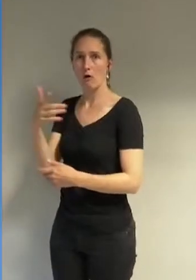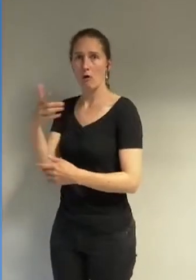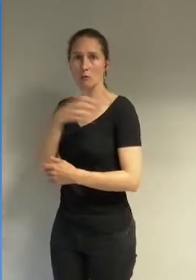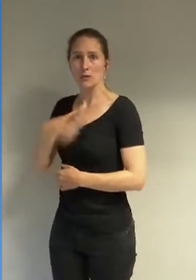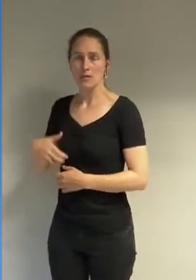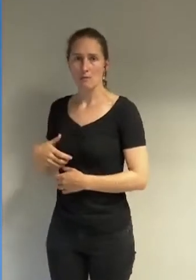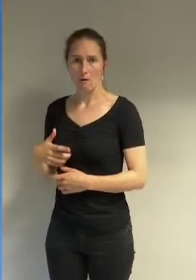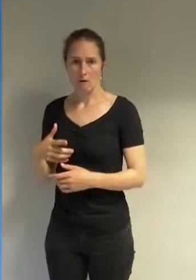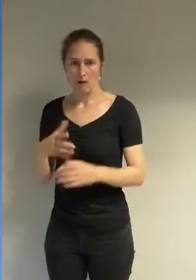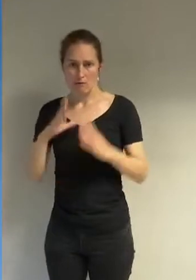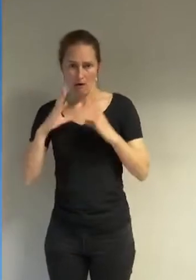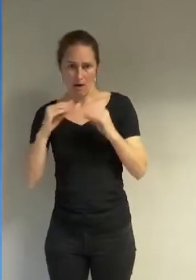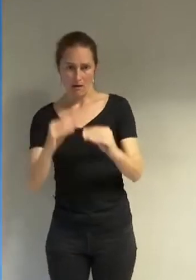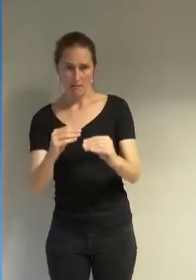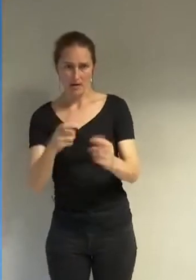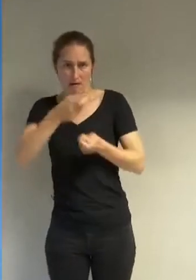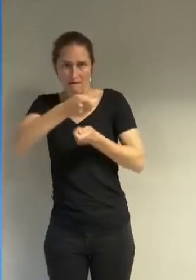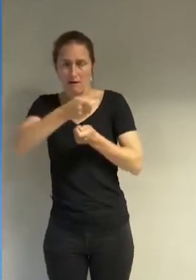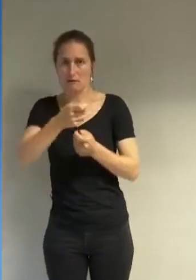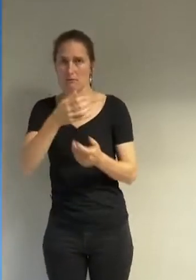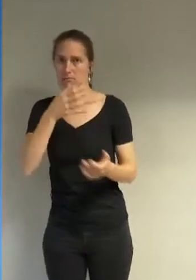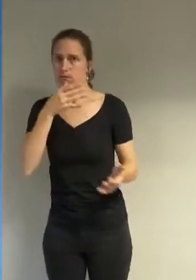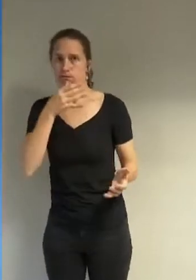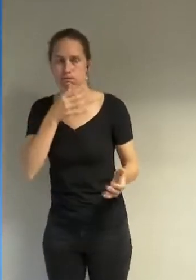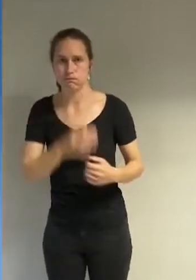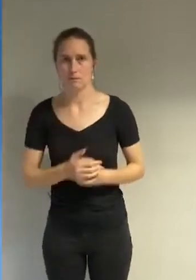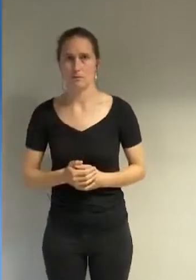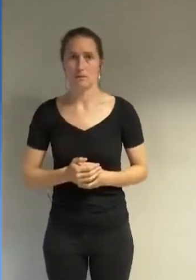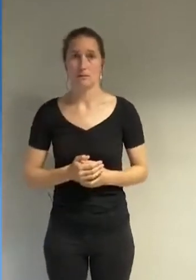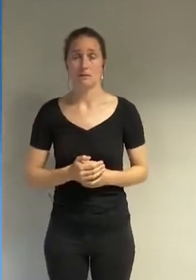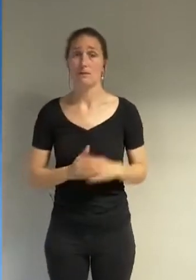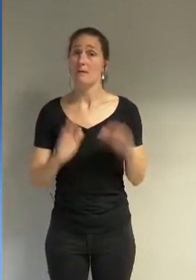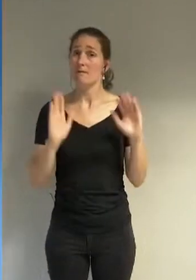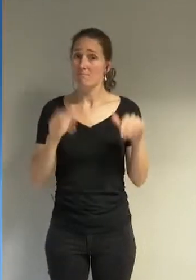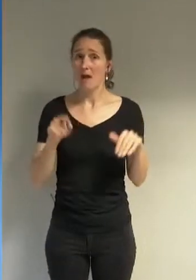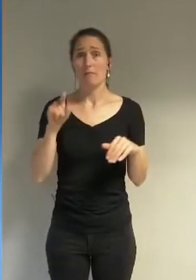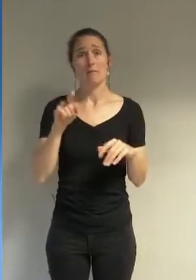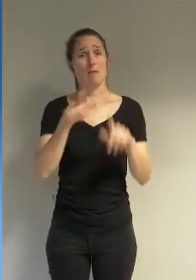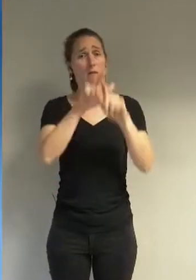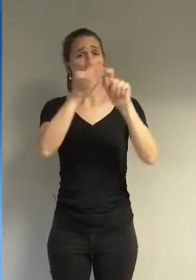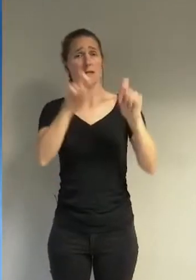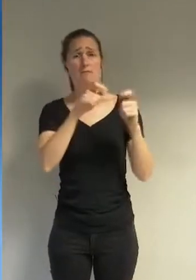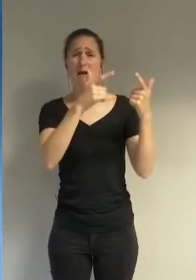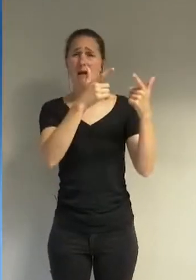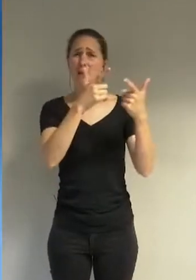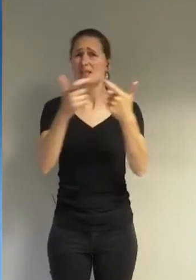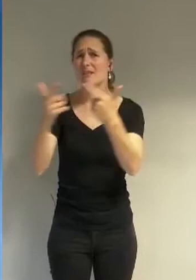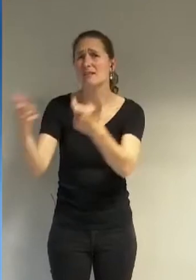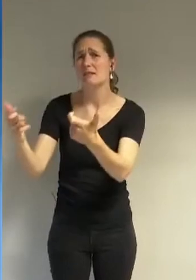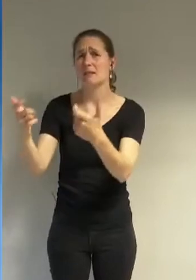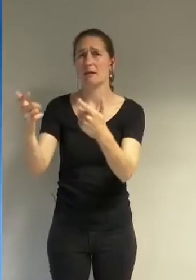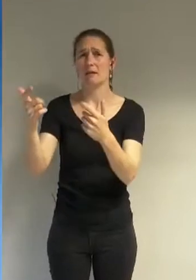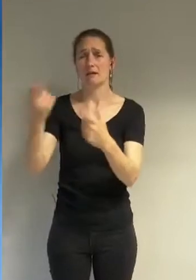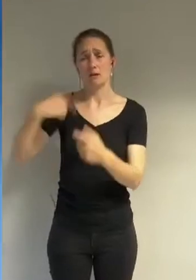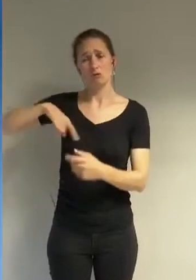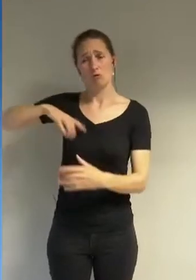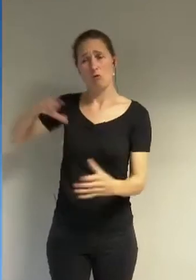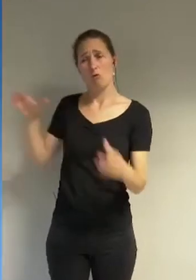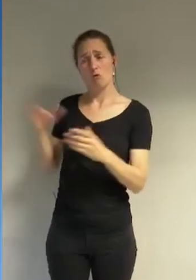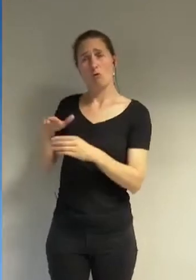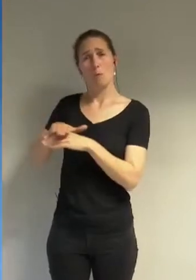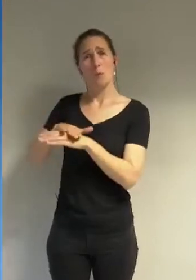c'est pourtant dans le respect de la diversité des propositions des membres de notre groupe politique